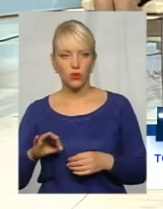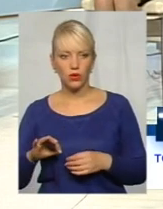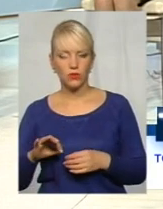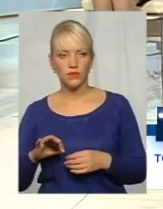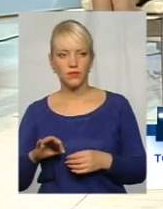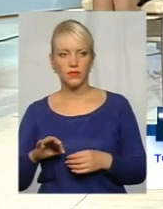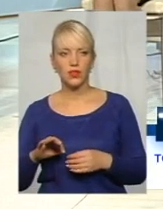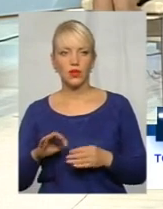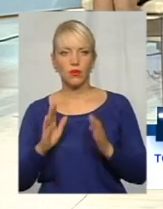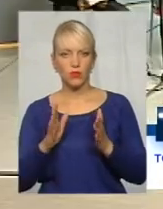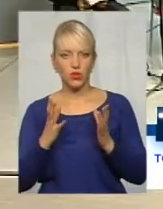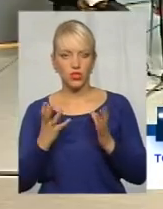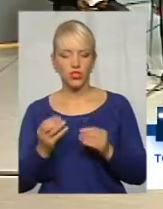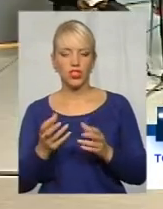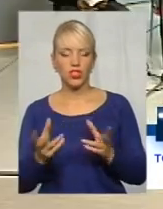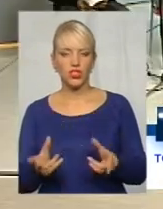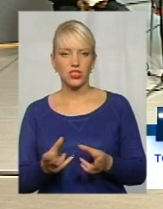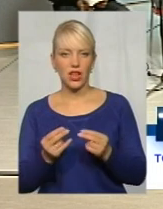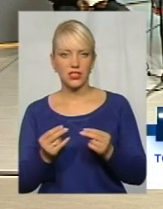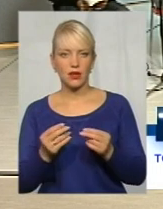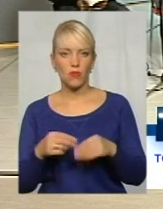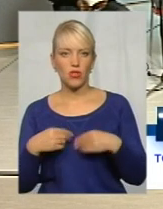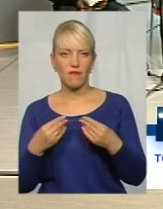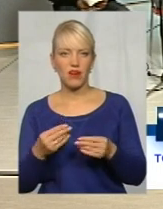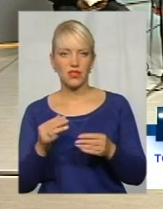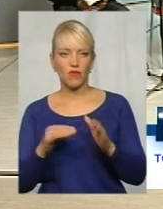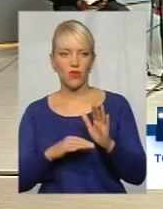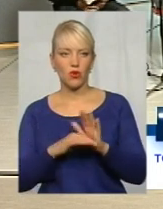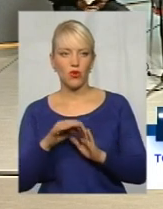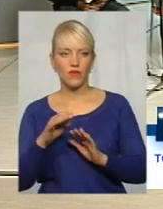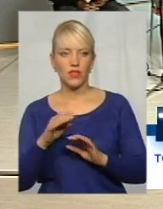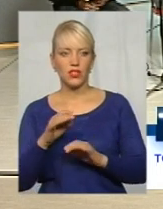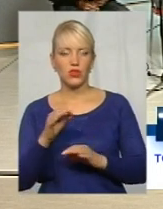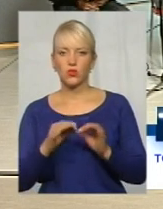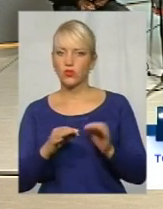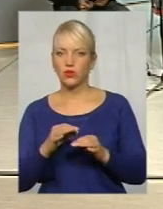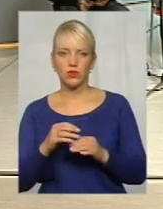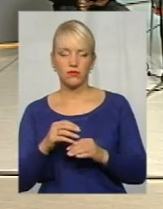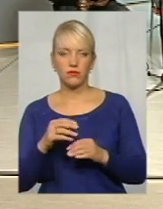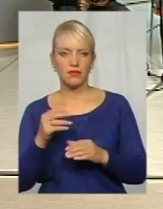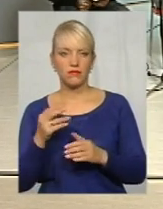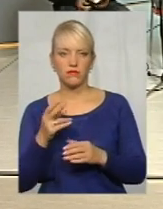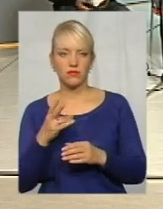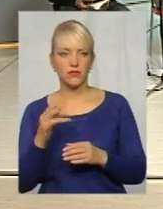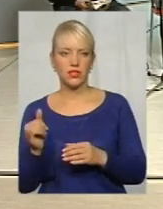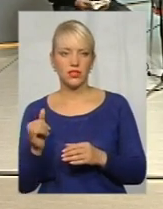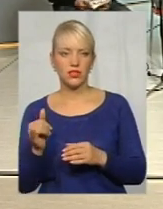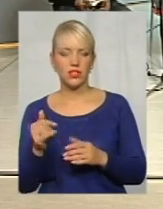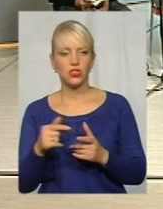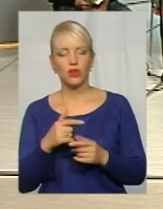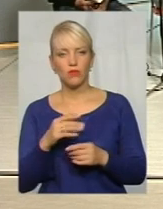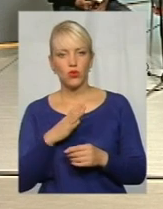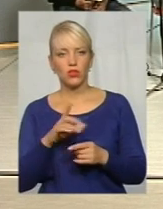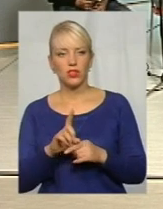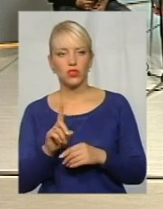Тобто буде ще шанс подаватися до Верховного суду? Теоретично можна. Чи вже були прецеденти